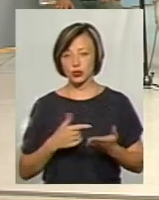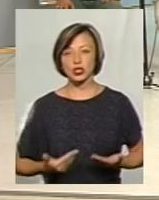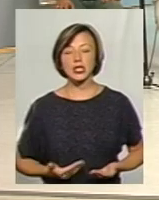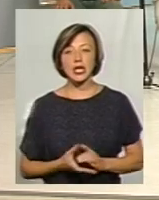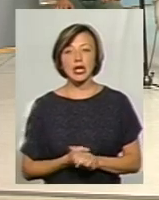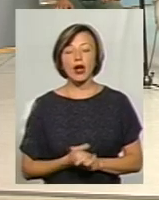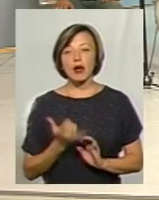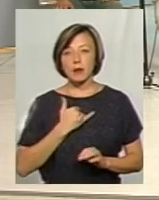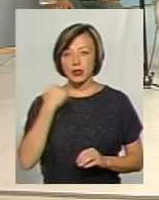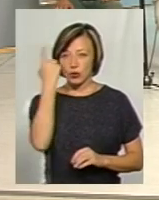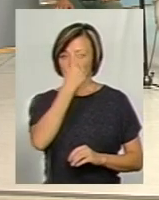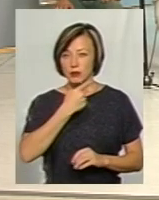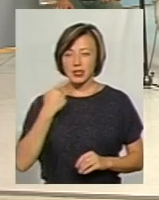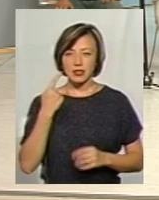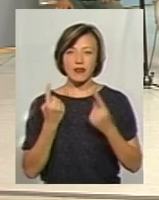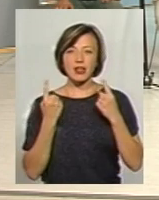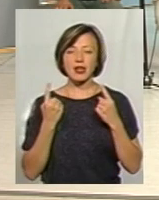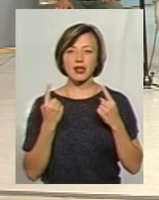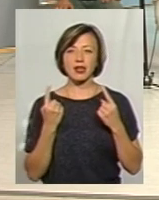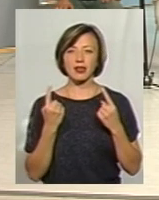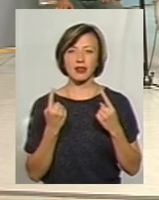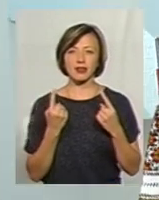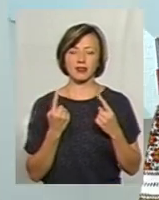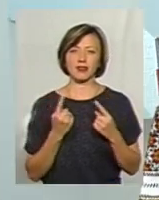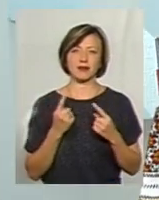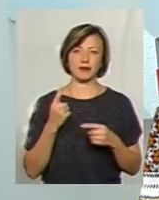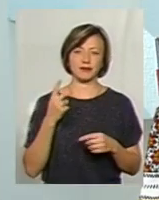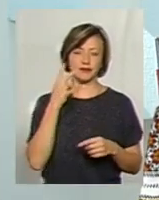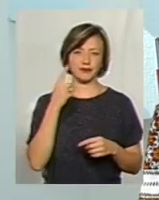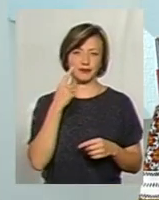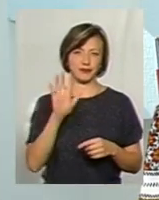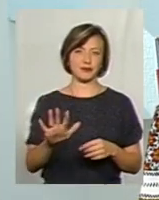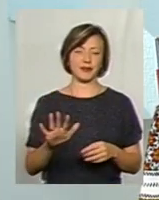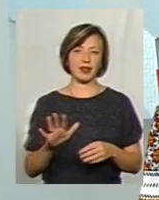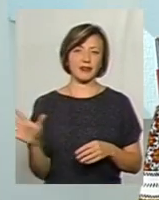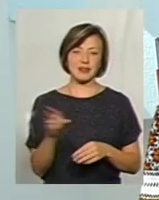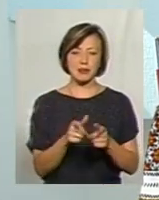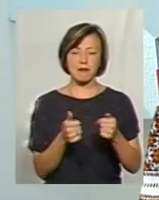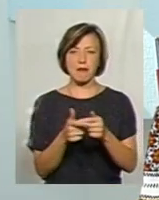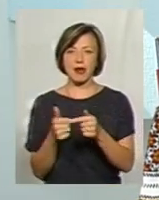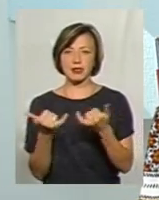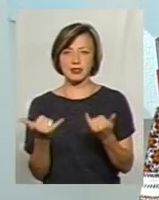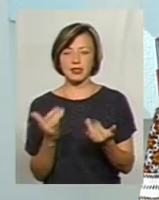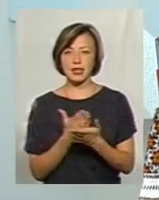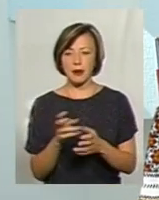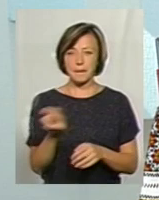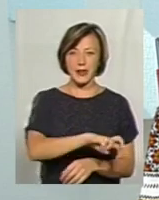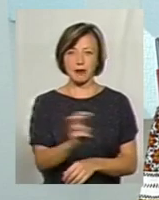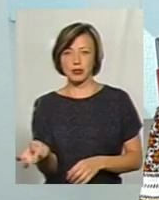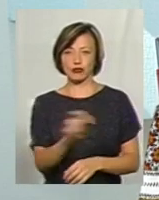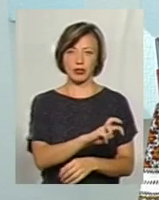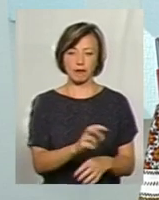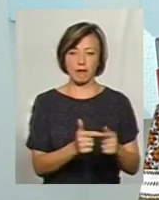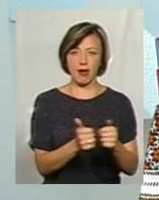особисто дуже великий негатив викликають всі партії, які зараз є. Тому що оці перебіжки з партії до